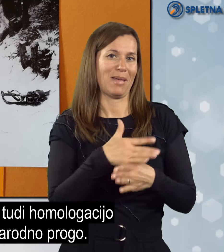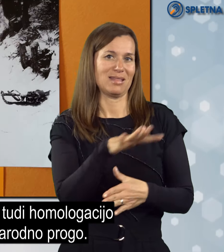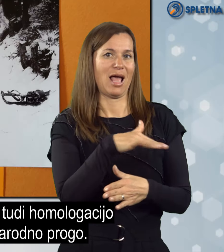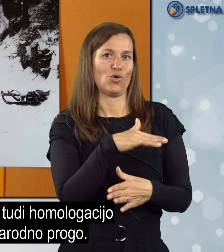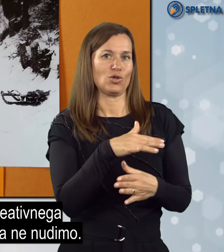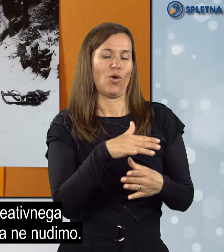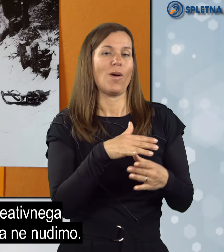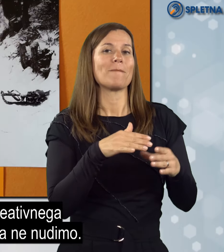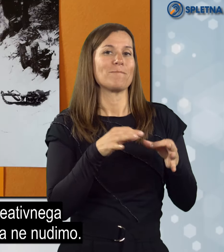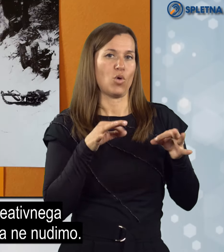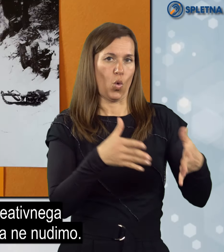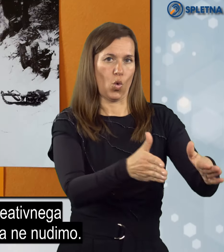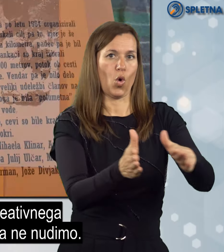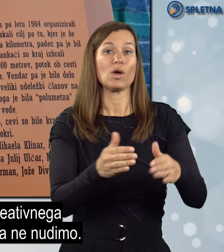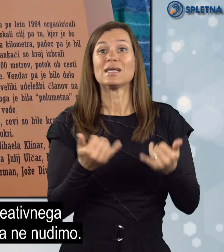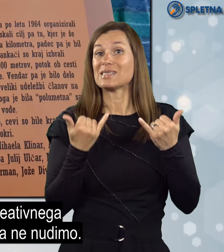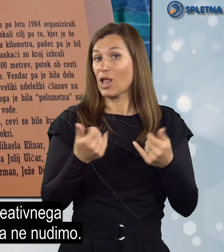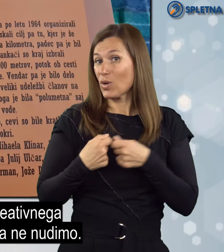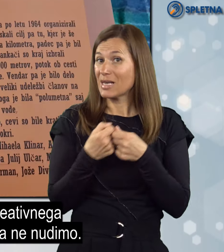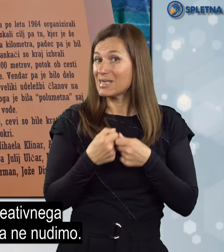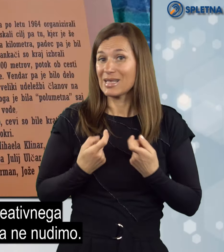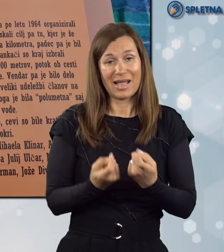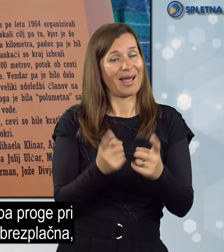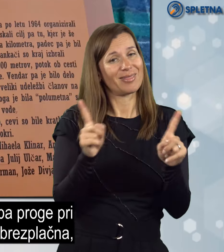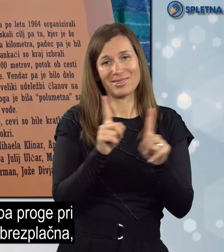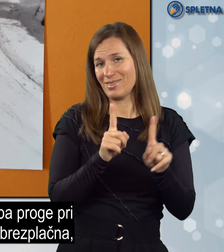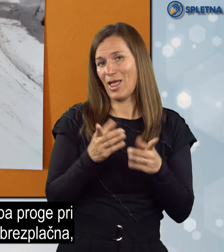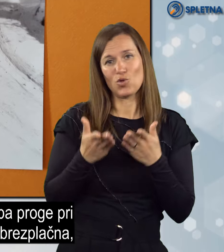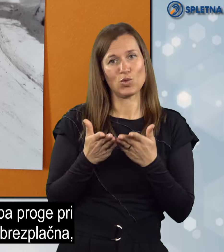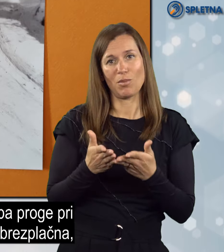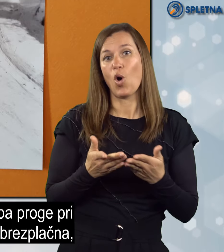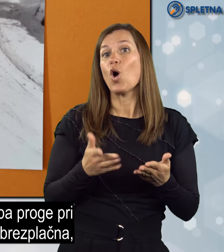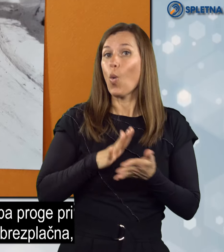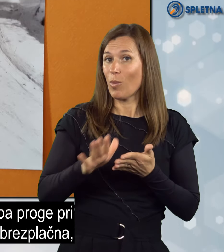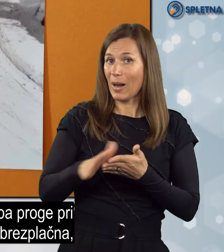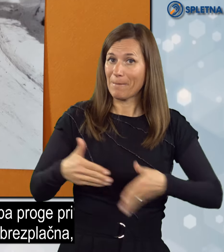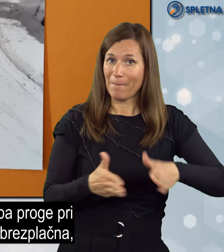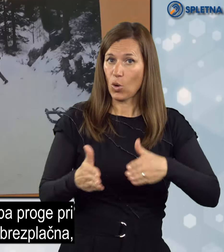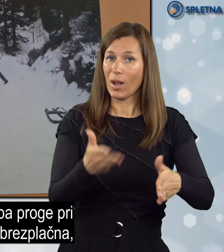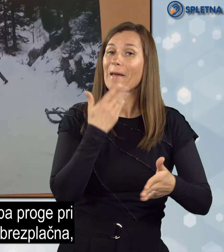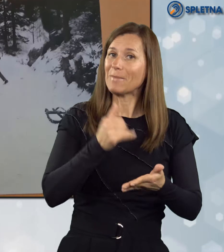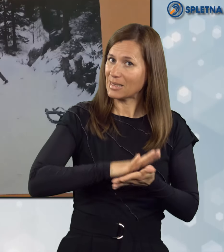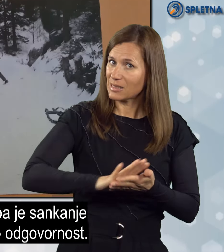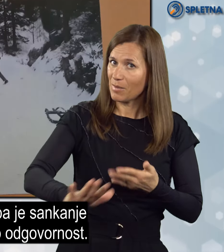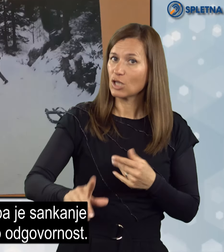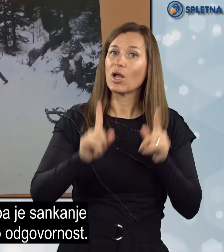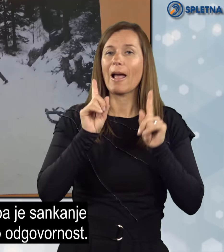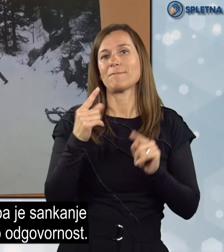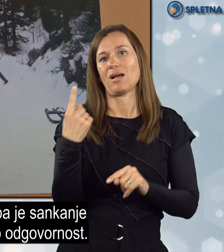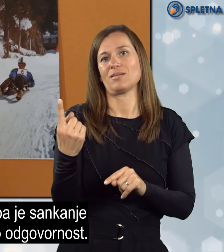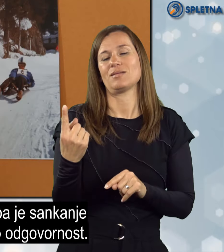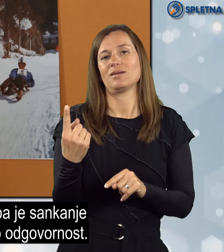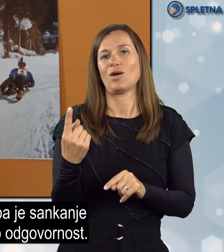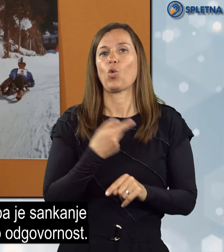progo. Organiziranega Sankanja ne nudimo, uporaba proge pri nas je brezplačna, seveda pa